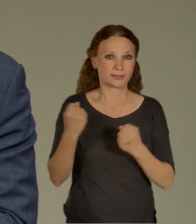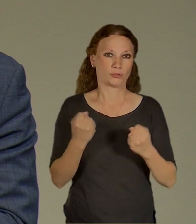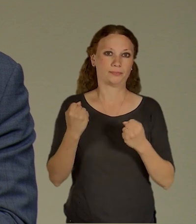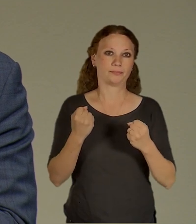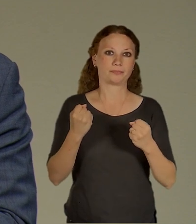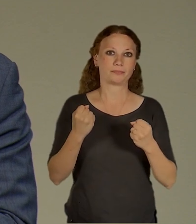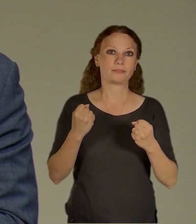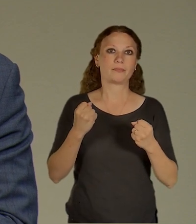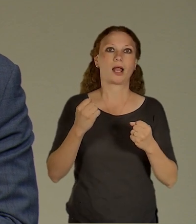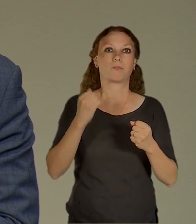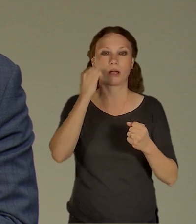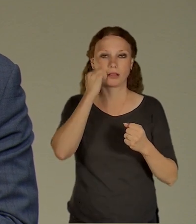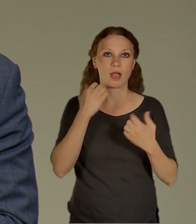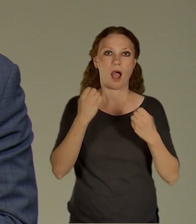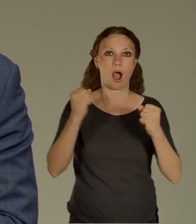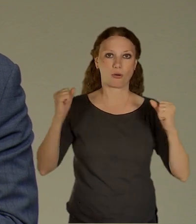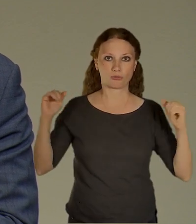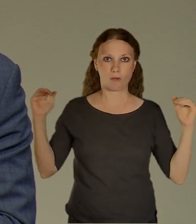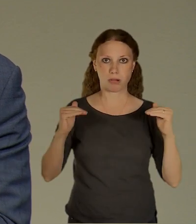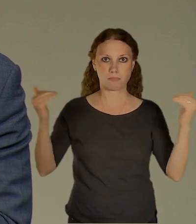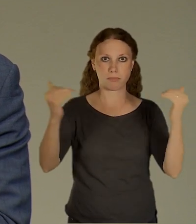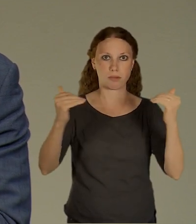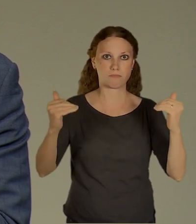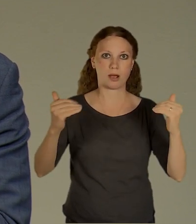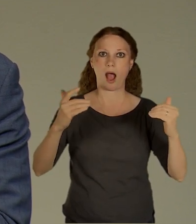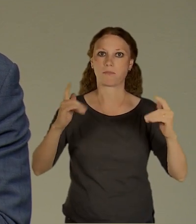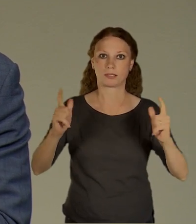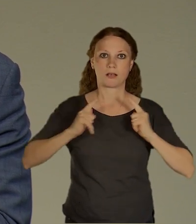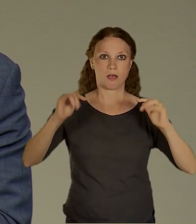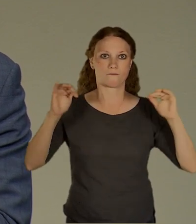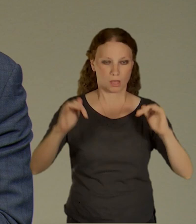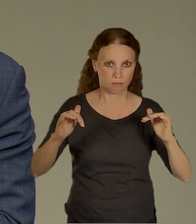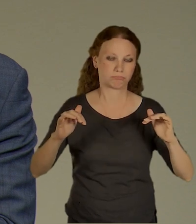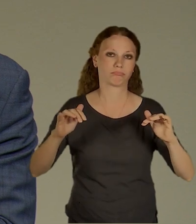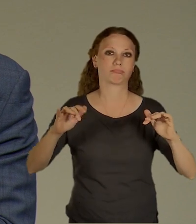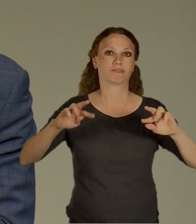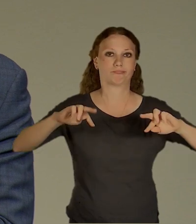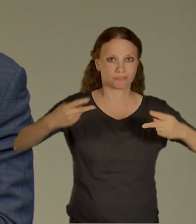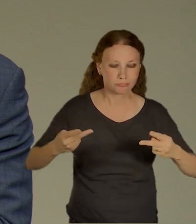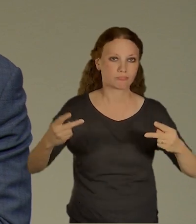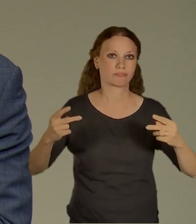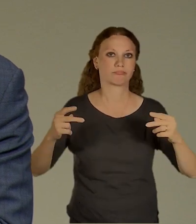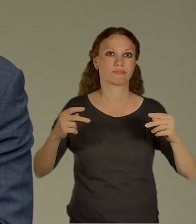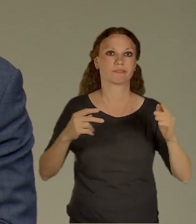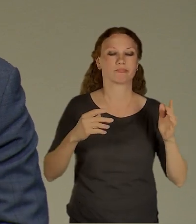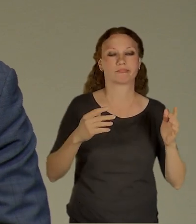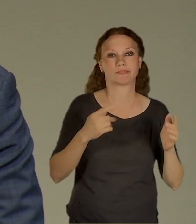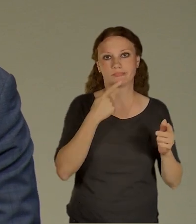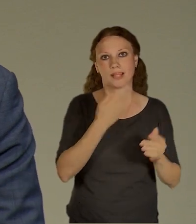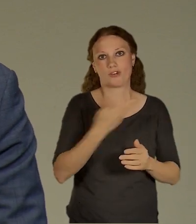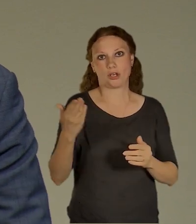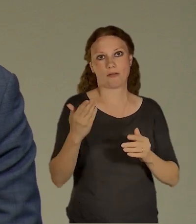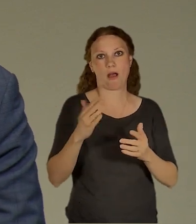tu dojížďku z regionu konvertovat primálně na MHD, nebo spíš jako VHD, Veřejnou hromadnou dopravu.